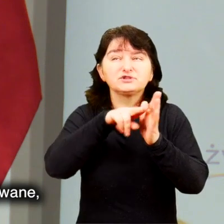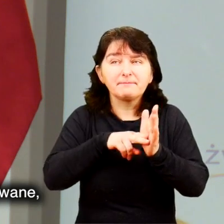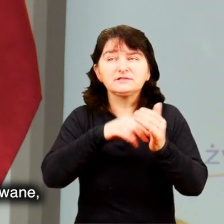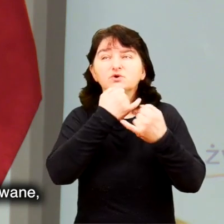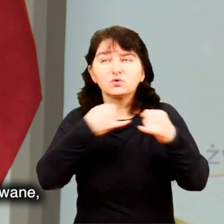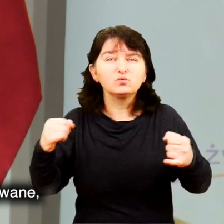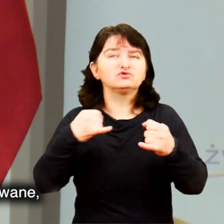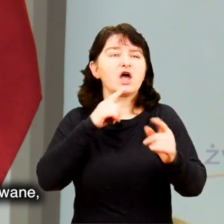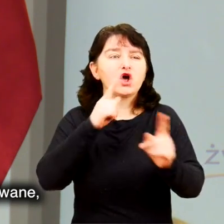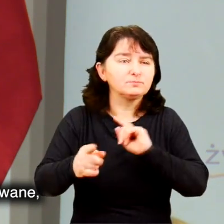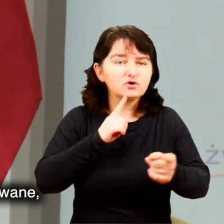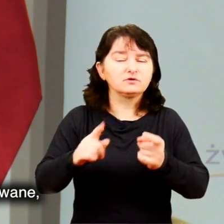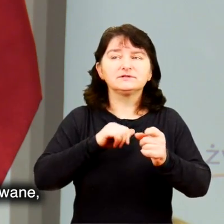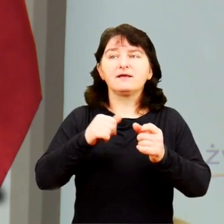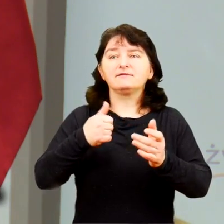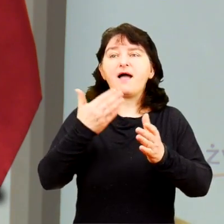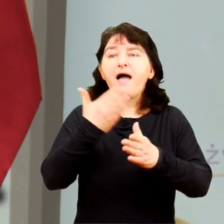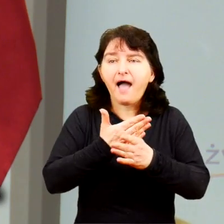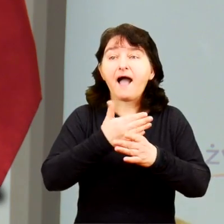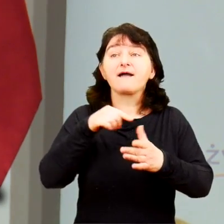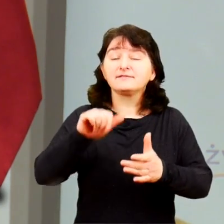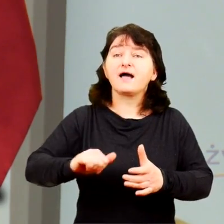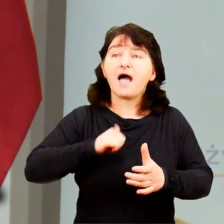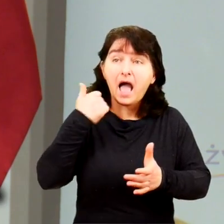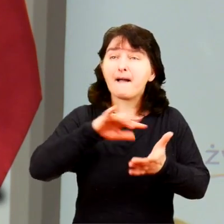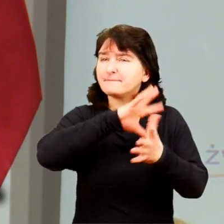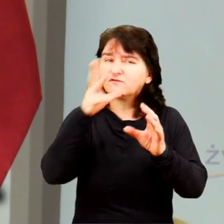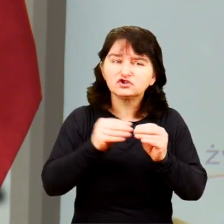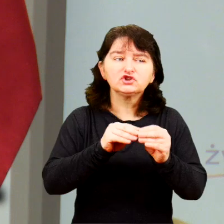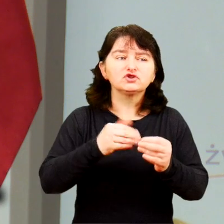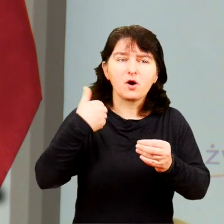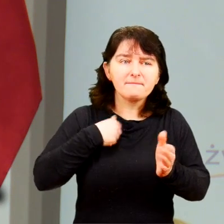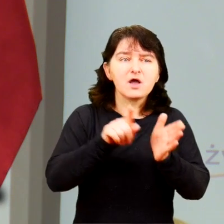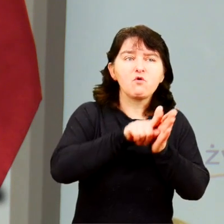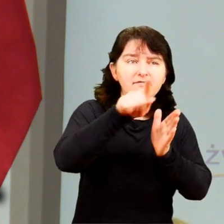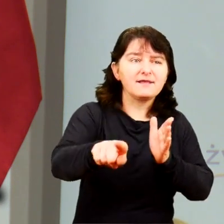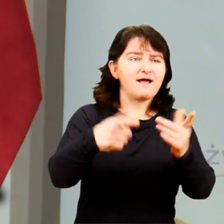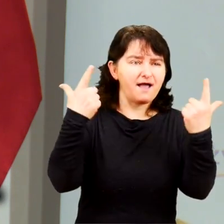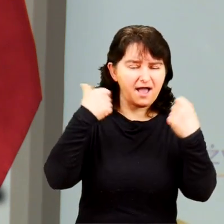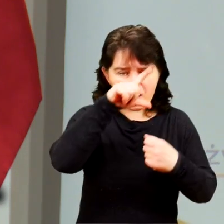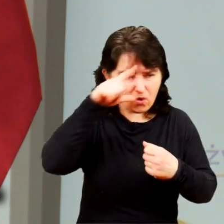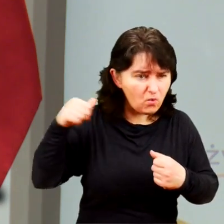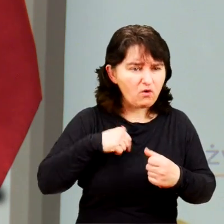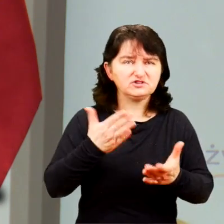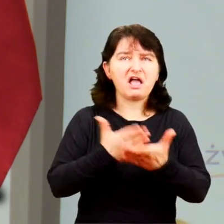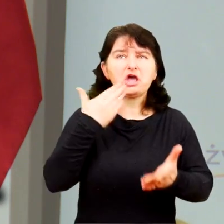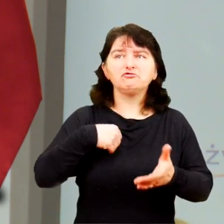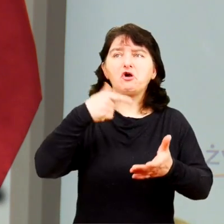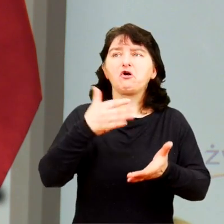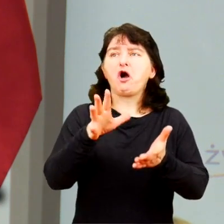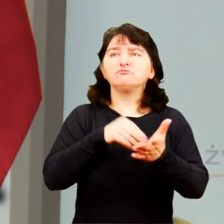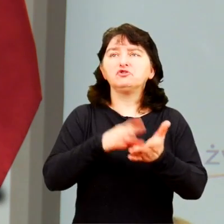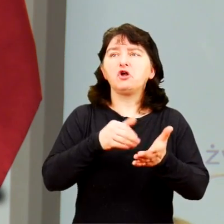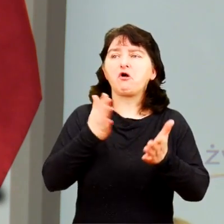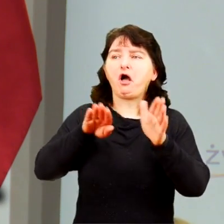zawarte jest w różnego rodzaju dokumentach, aktach, rozporządzeniach, rzeczywiście służyło ludziom. A nie było tylko martwymi zapisami,